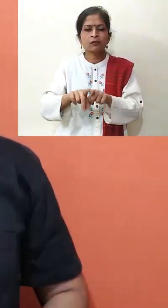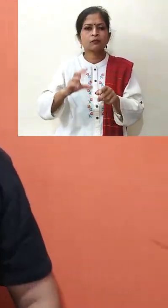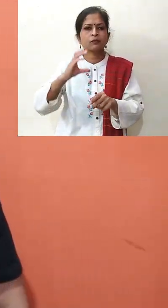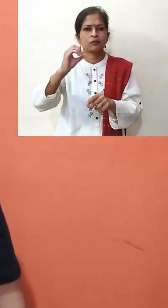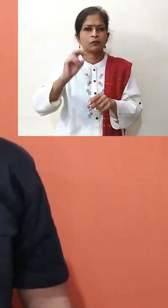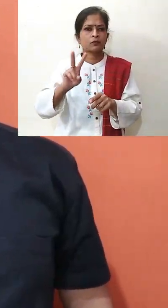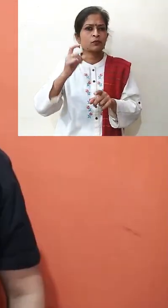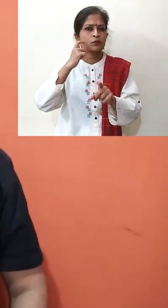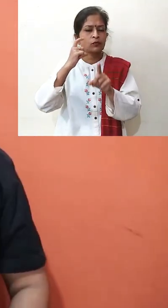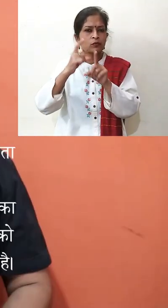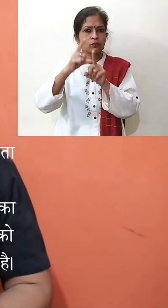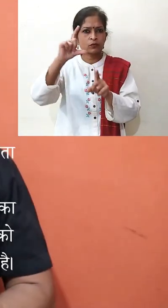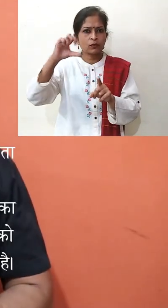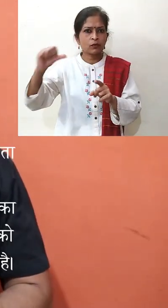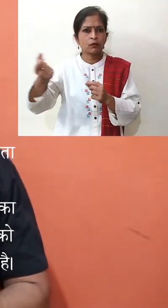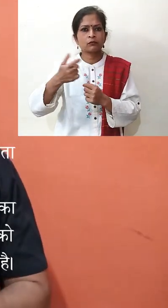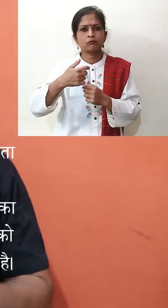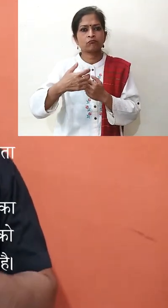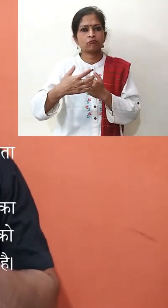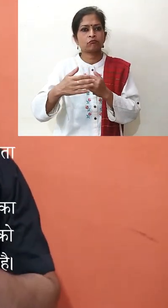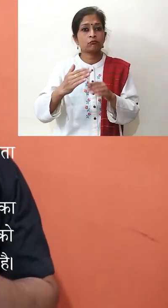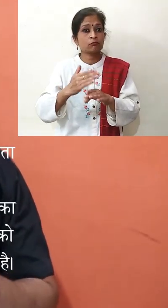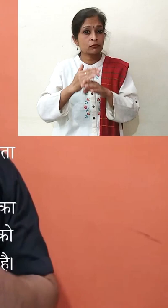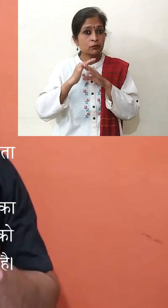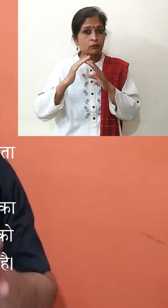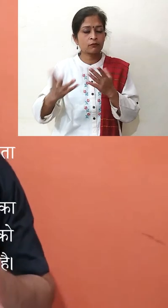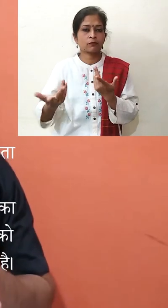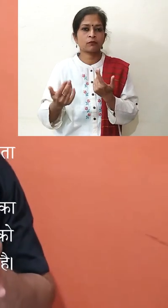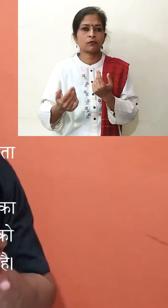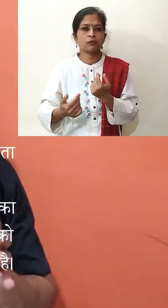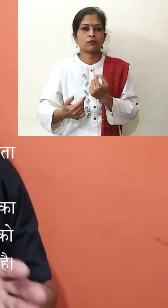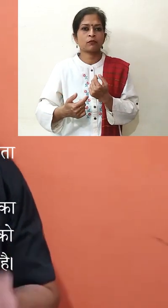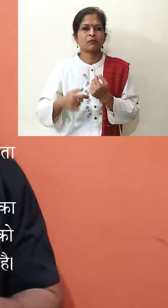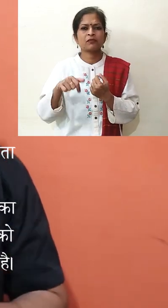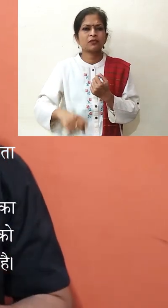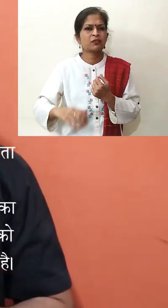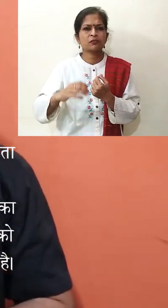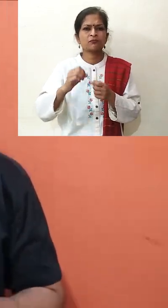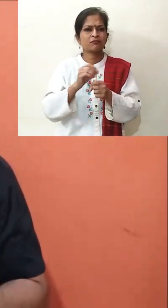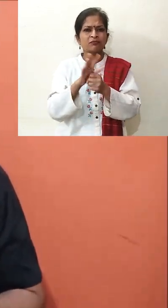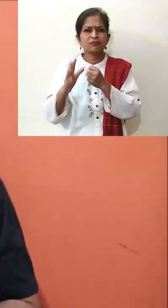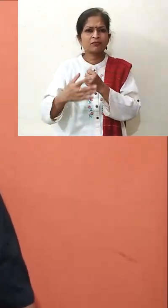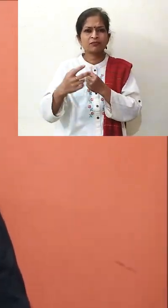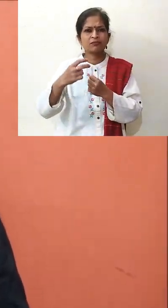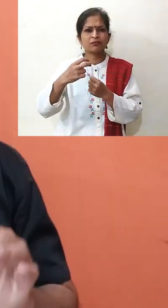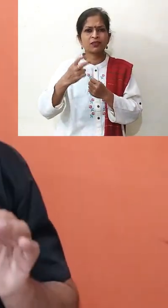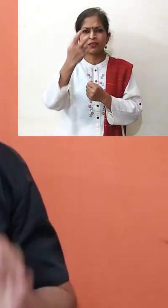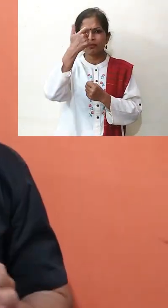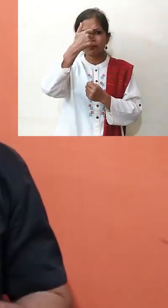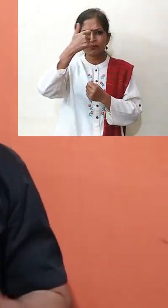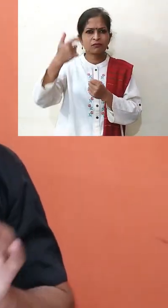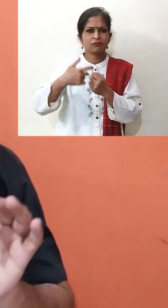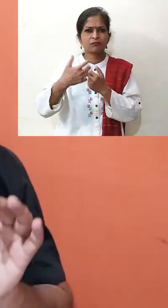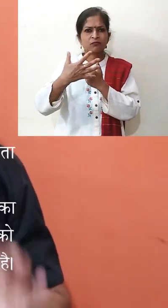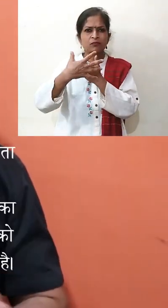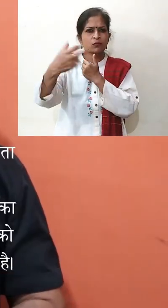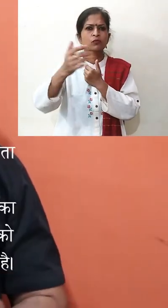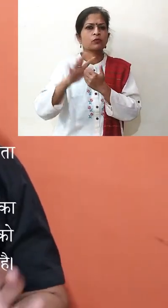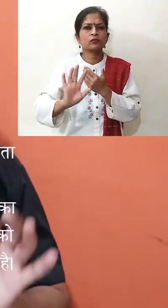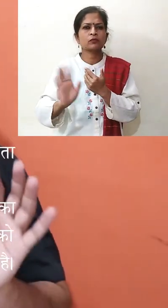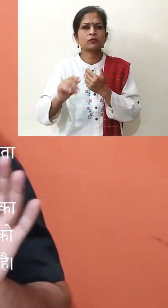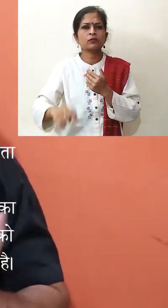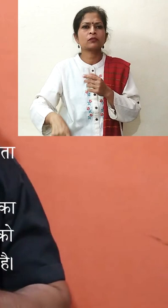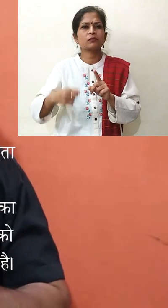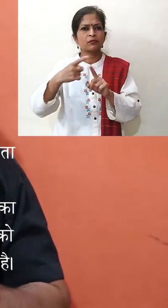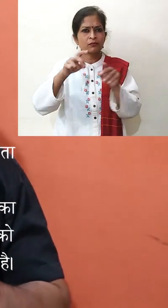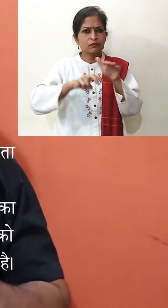जो thermal scanner यूज किये जा रहे हैं वो coronavirus को diagnose करने के लिए इस्तेमाल नहीं कर रहे है thermal scanner जो इस्तेमाल किये